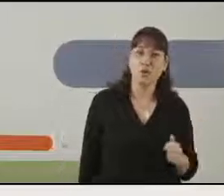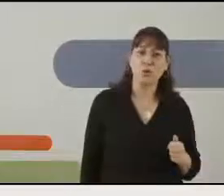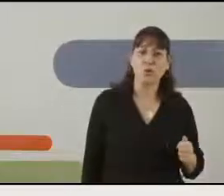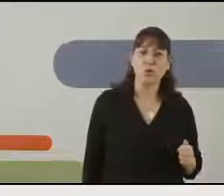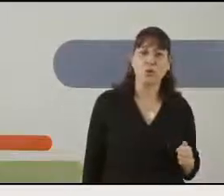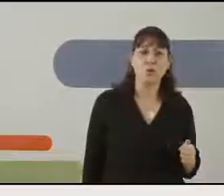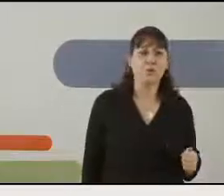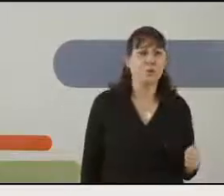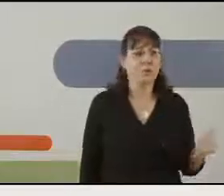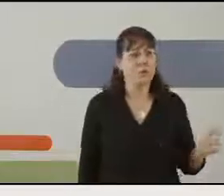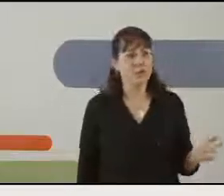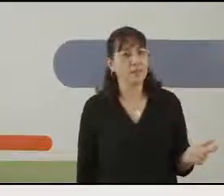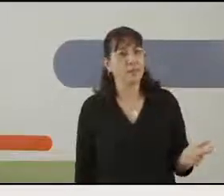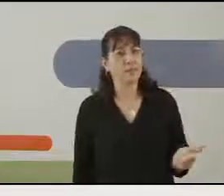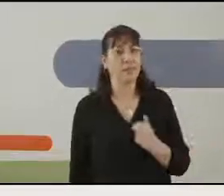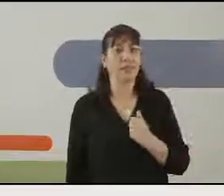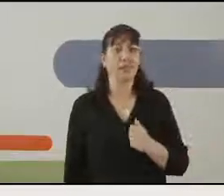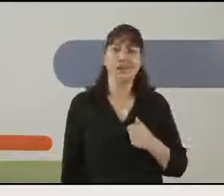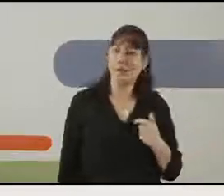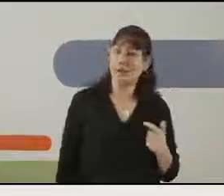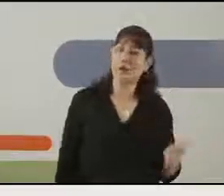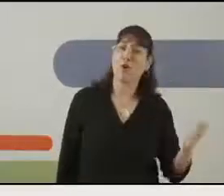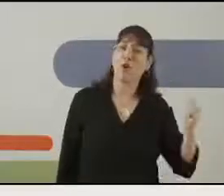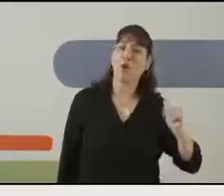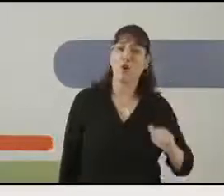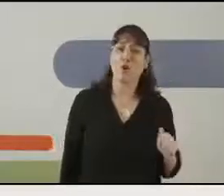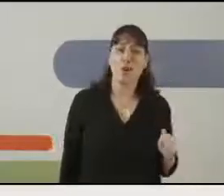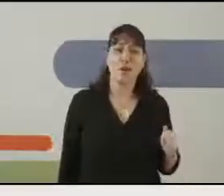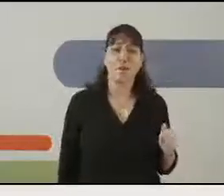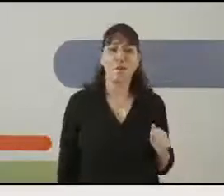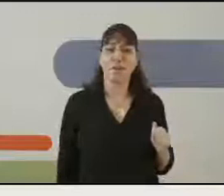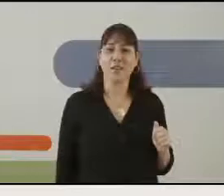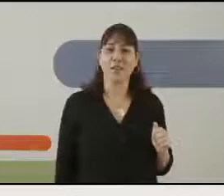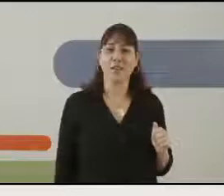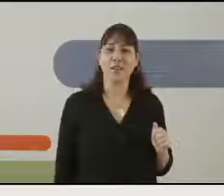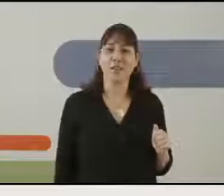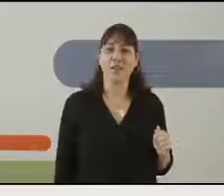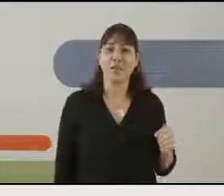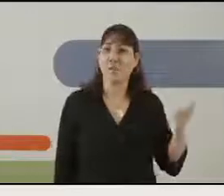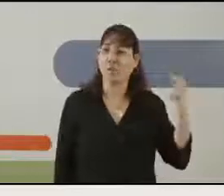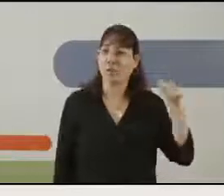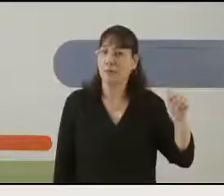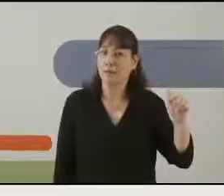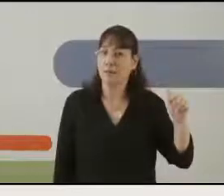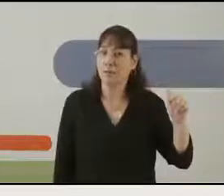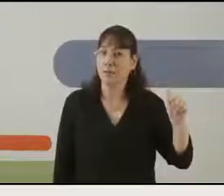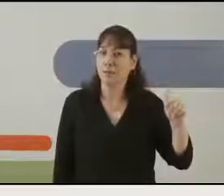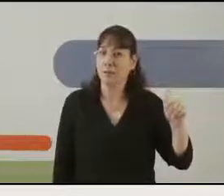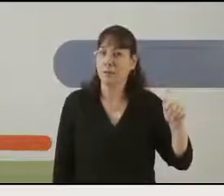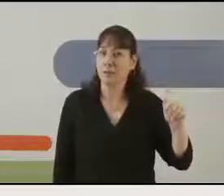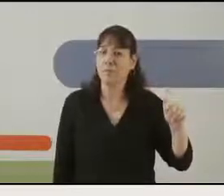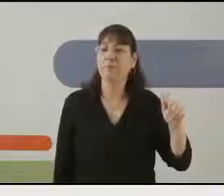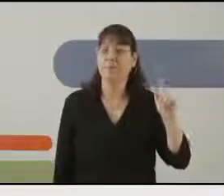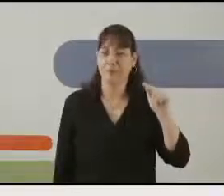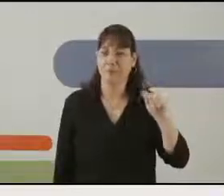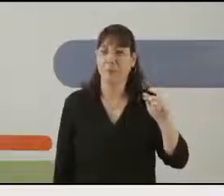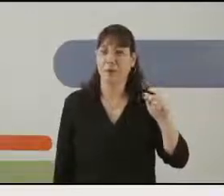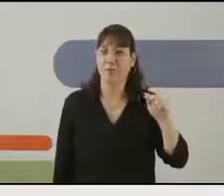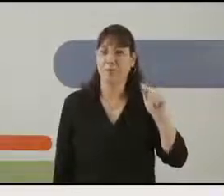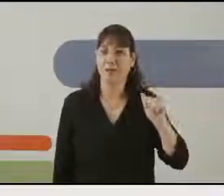-קו. הוא יזמר עד אור הבוקר. בואו נראה אם יצטרף עכשיו, מוכנים?